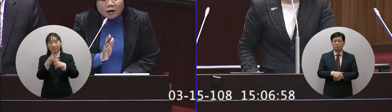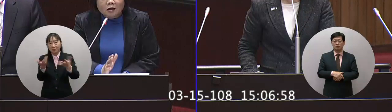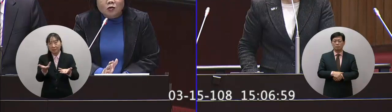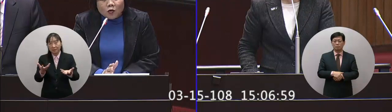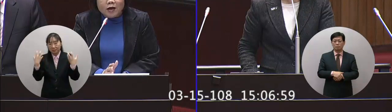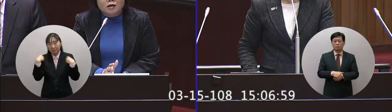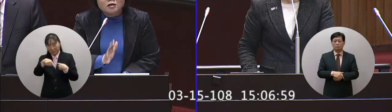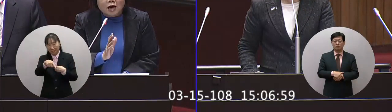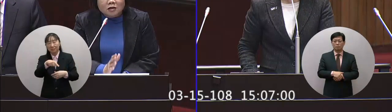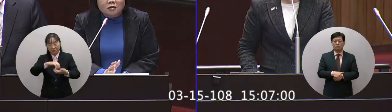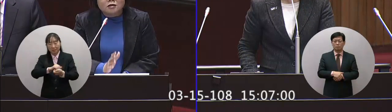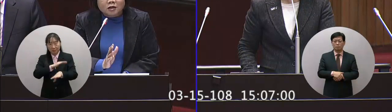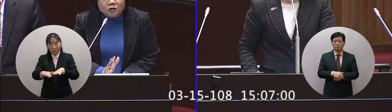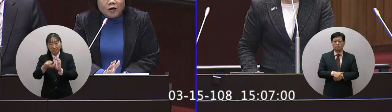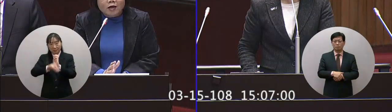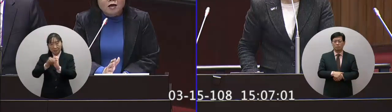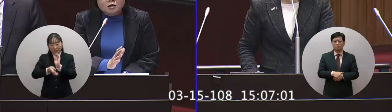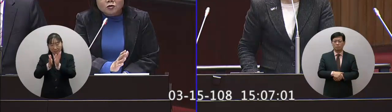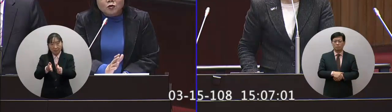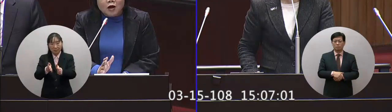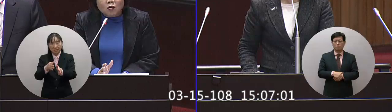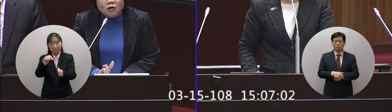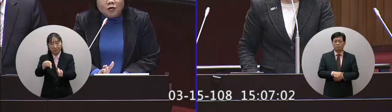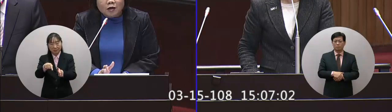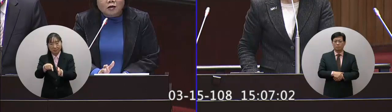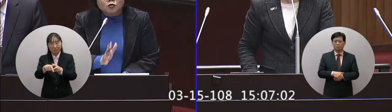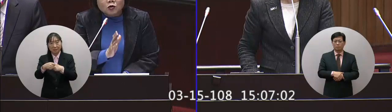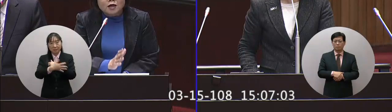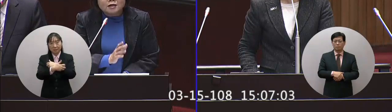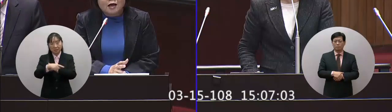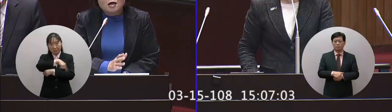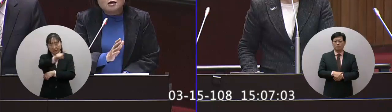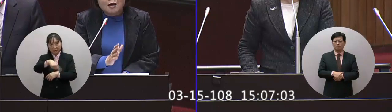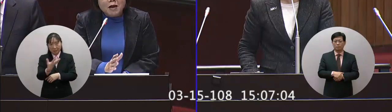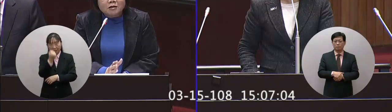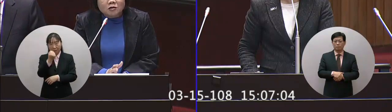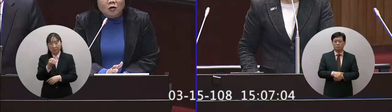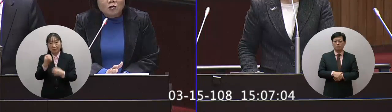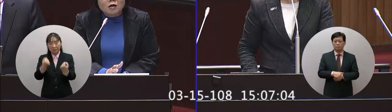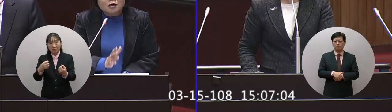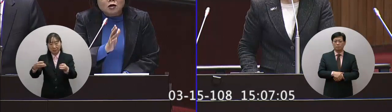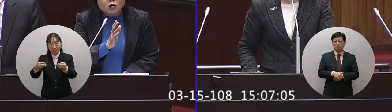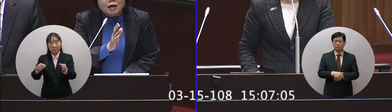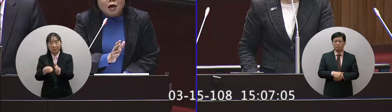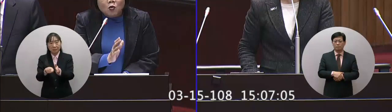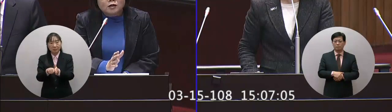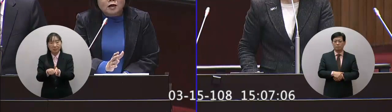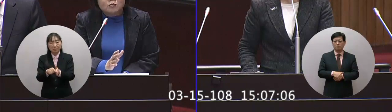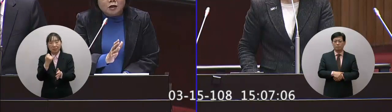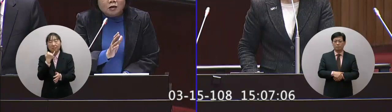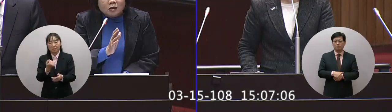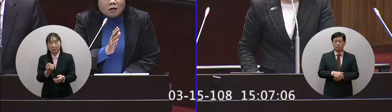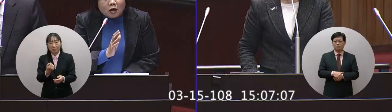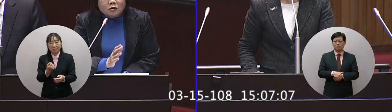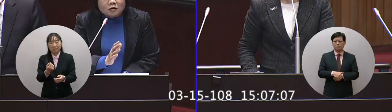管單位一定會詳細的針對這所有勞工的權益如何在談判之中能夠讓他